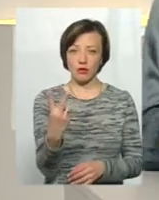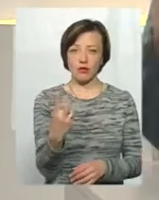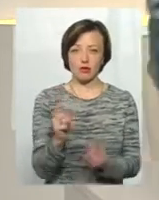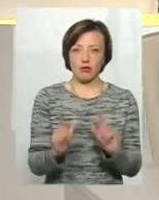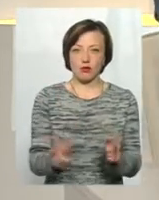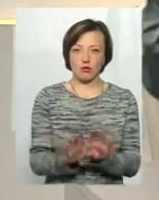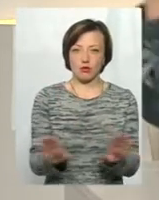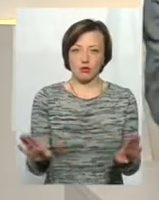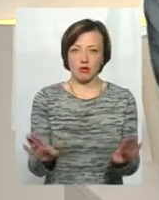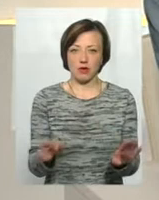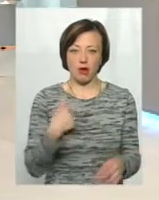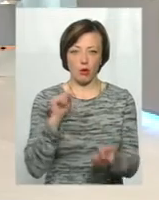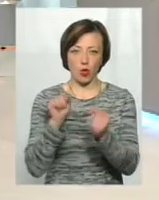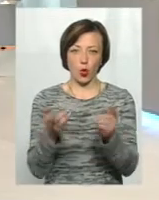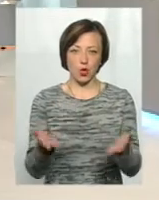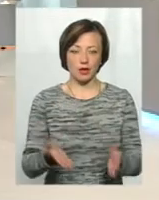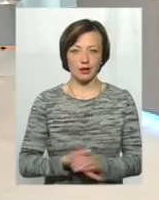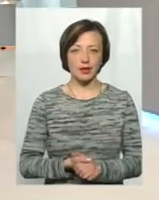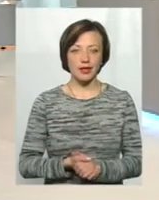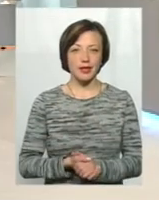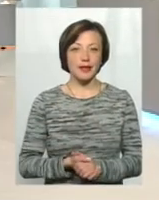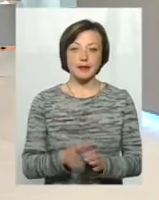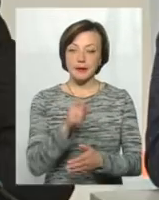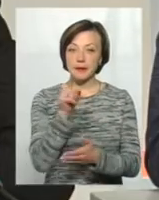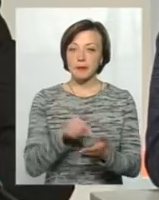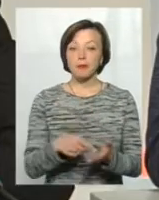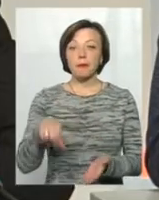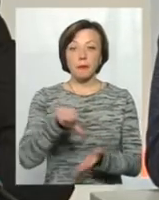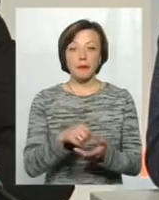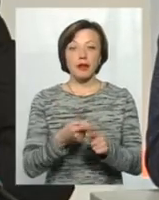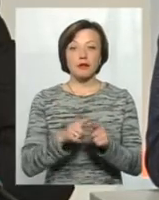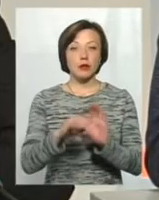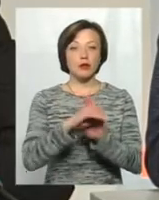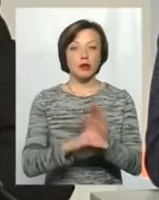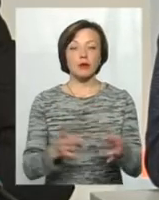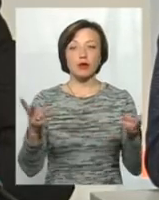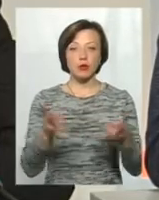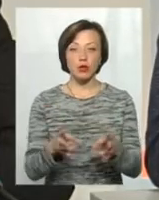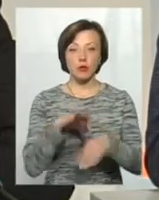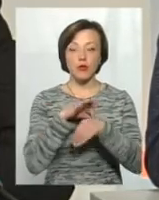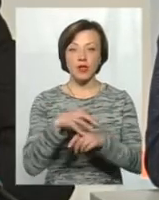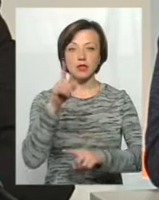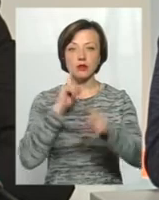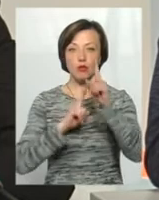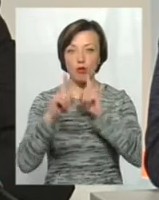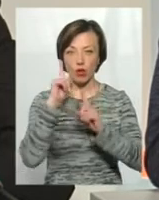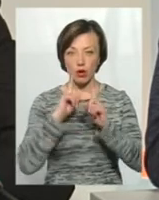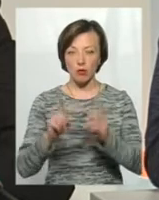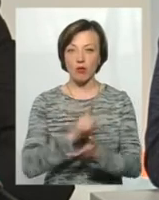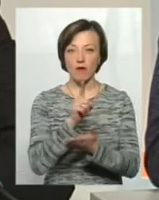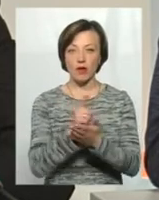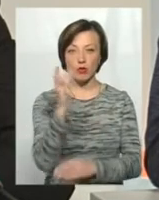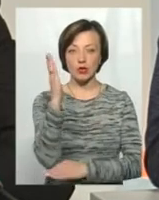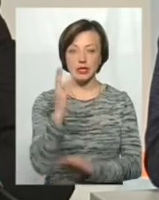принципом «баба-яга проти». Для прийняття участі в цій програмі необхідно провести збори. На зборах повинні